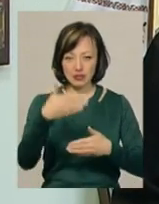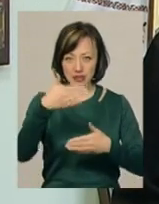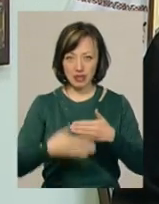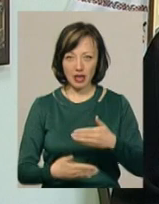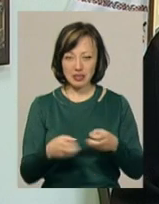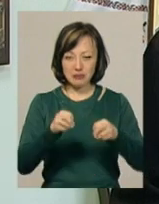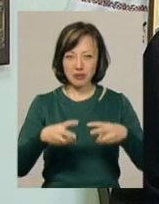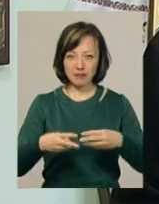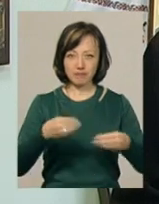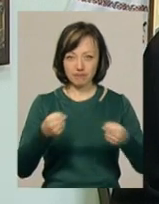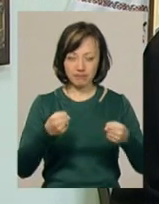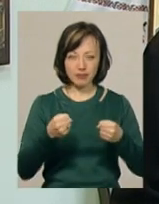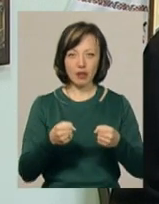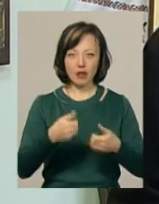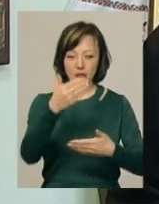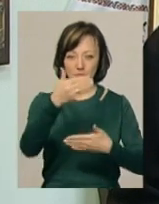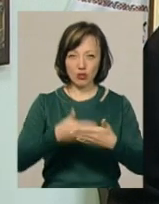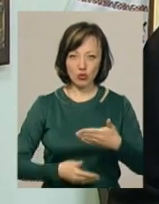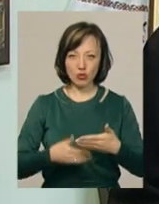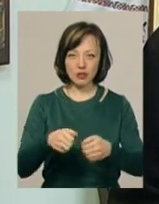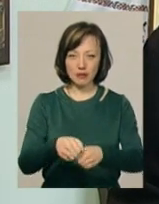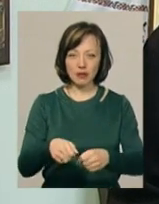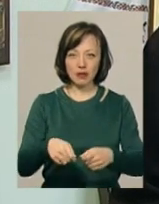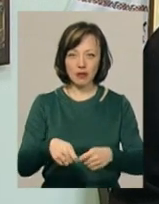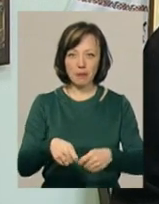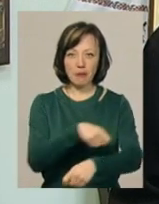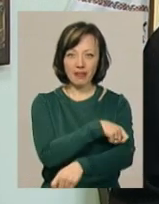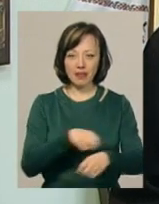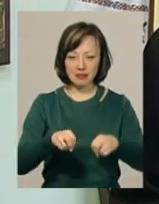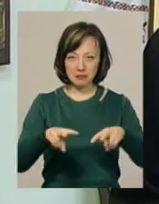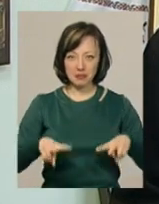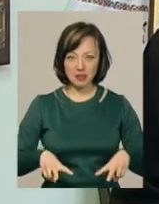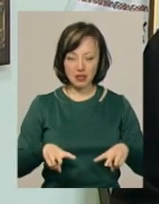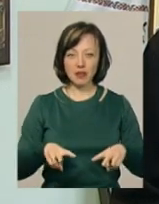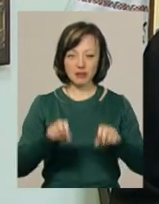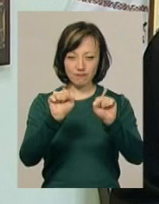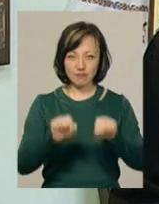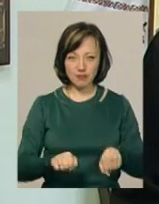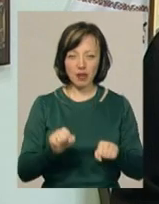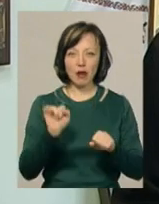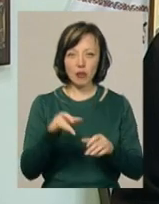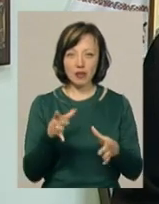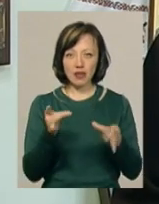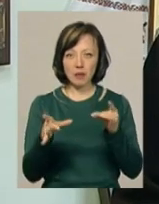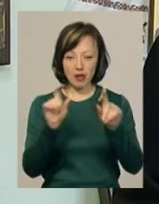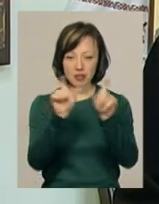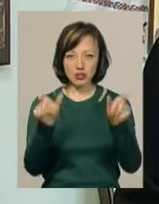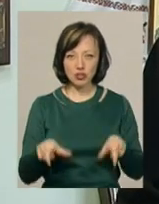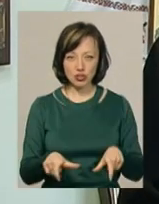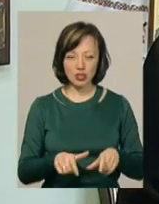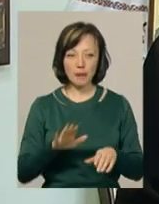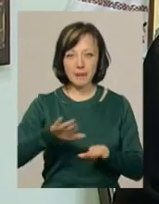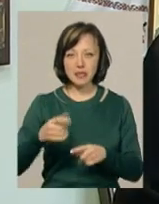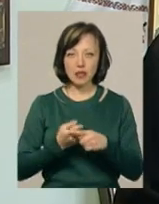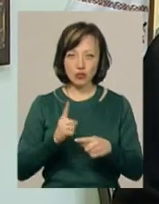шпугами. Потім на ці дошки наноситься паволока, цельняна тканина, а потім наноситься липка з 3-4 шарі.